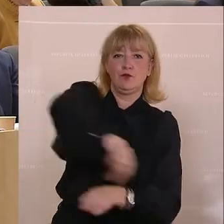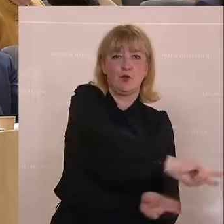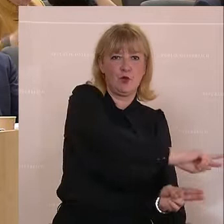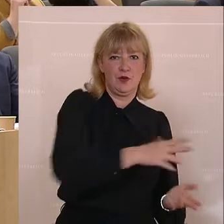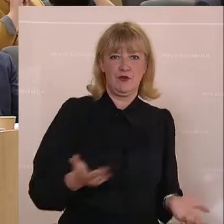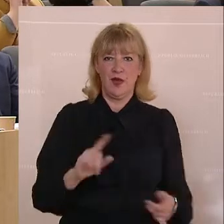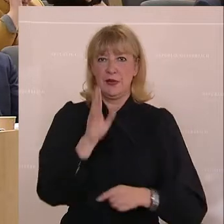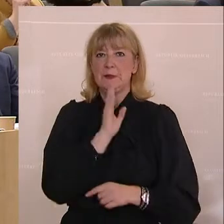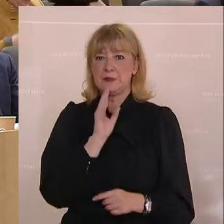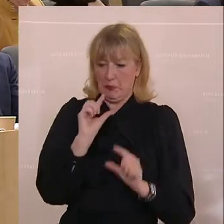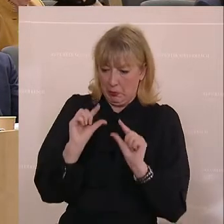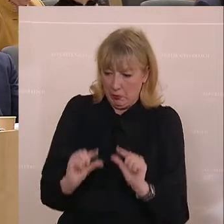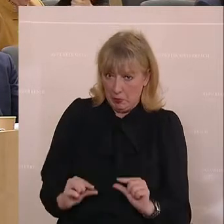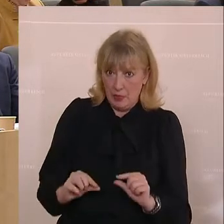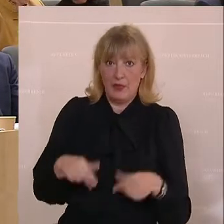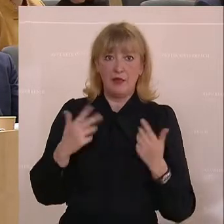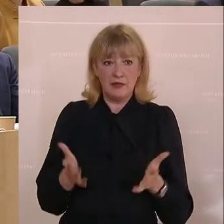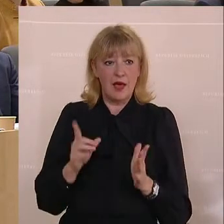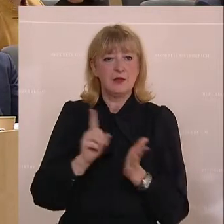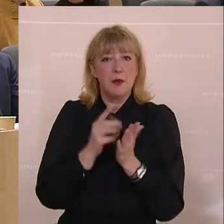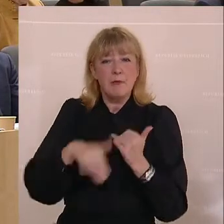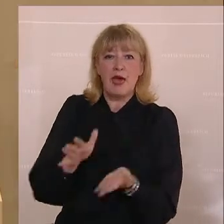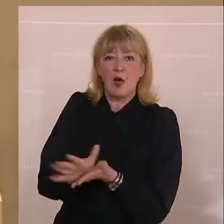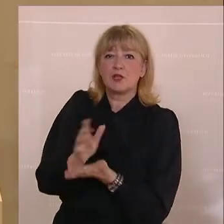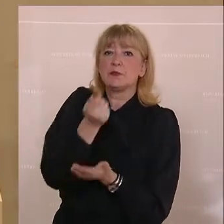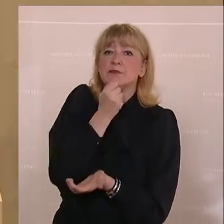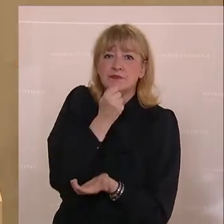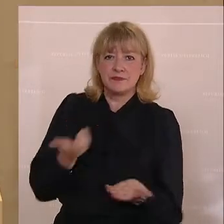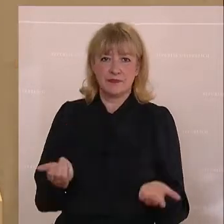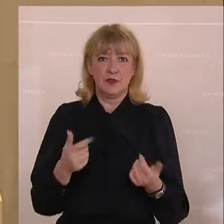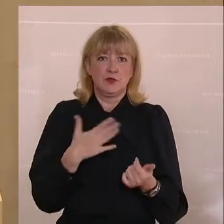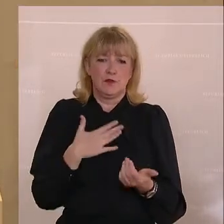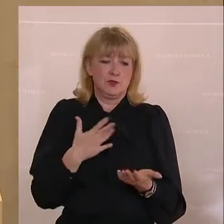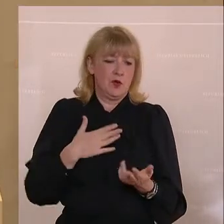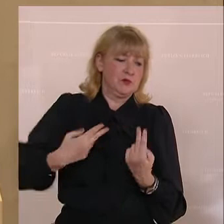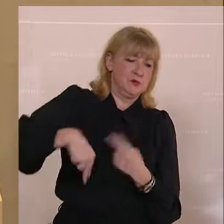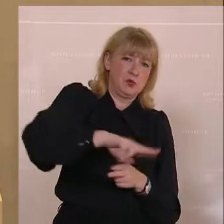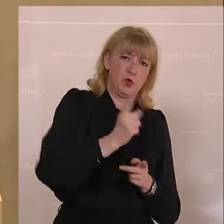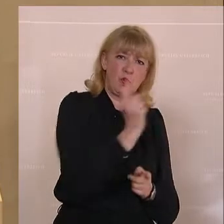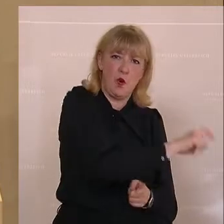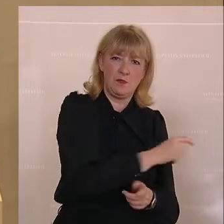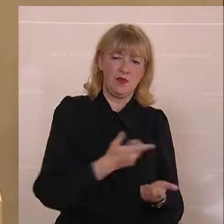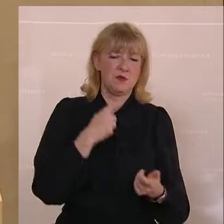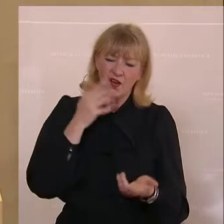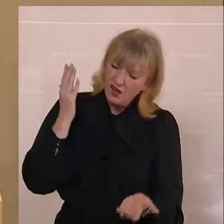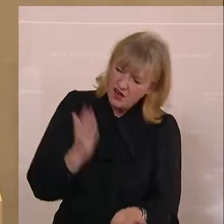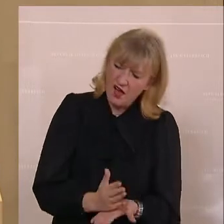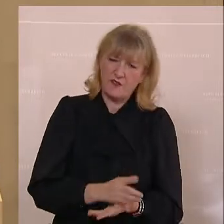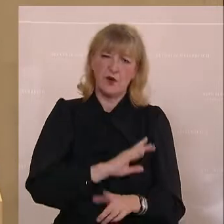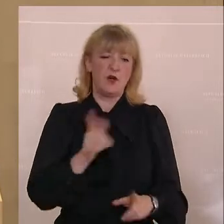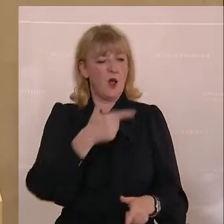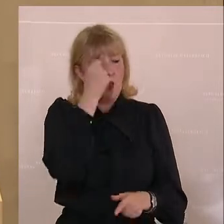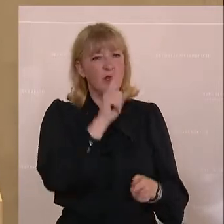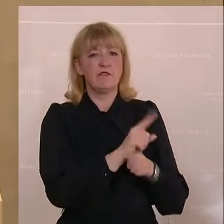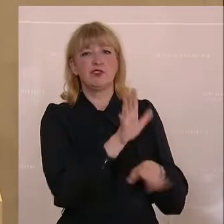Pensionisten und je niedriger die Pension, umso mehr geht in den Konsum. Das kommt ja sowieso zurück. Also hören wir auf, den Leuten hier irgendeinen